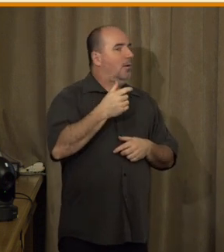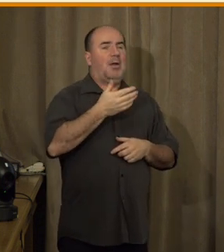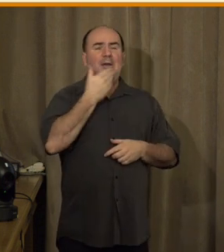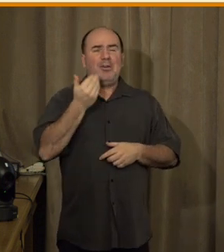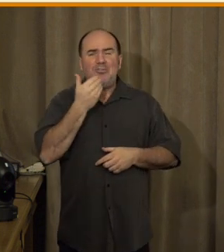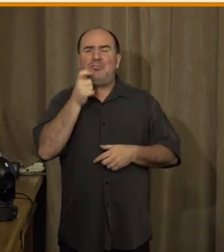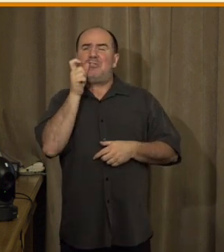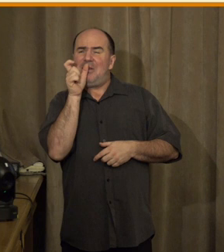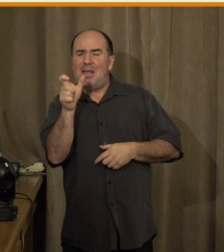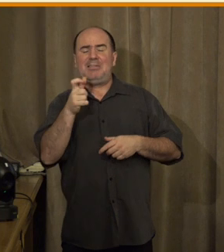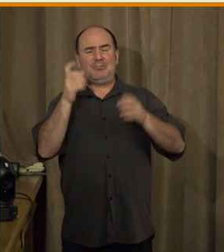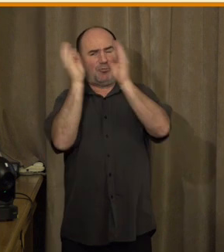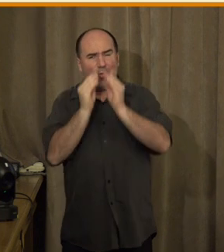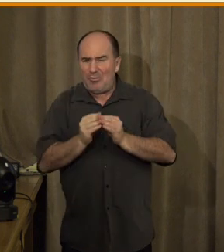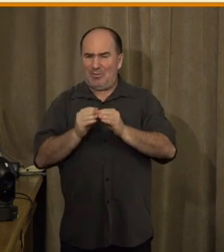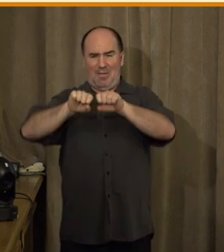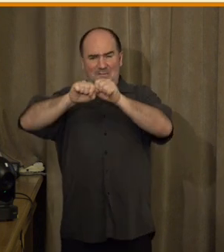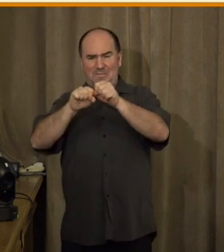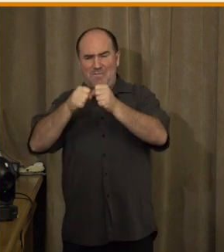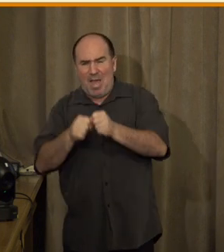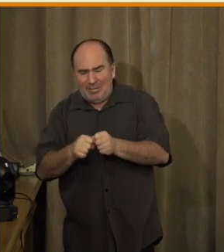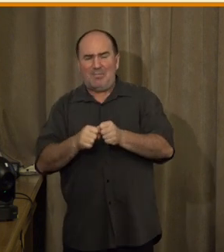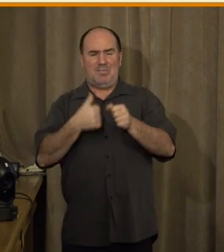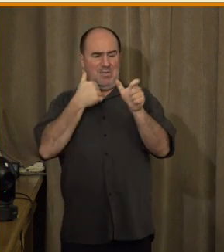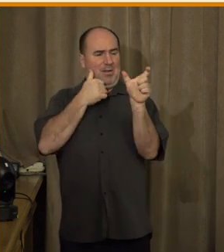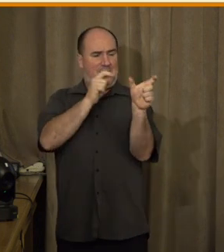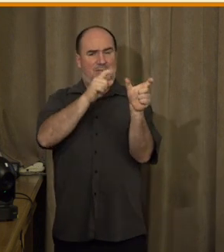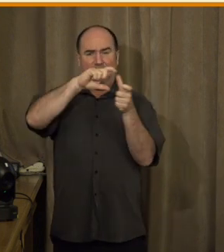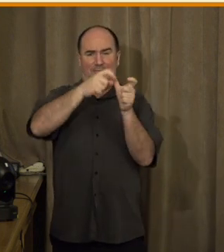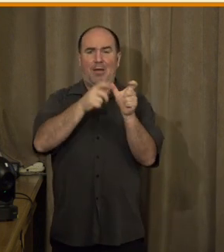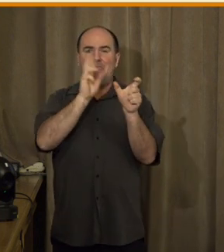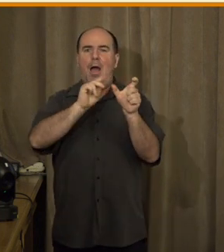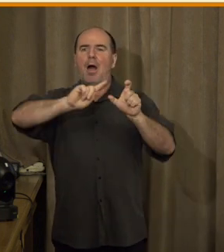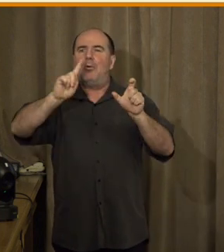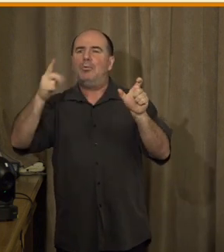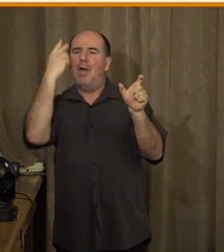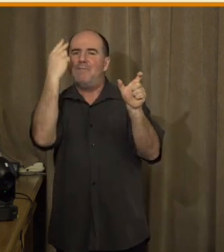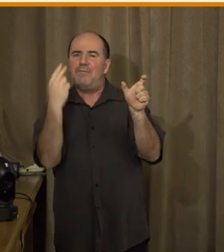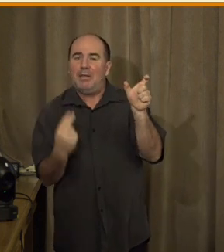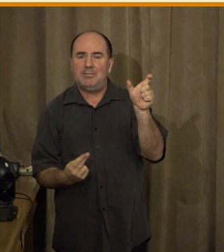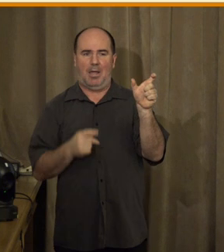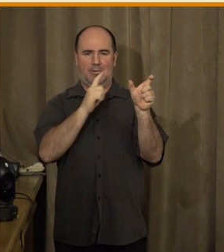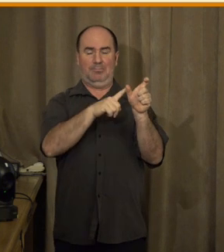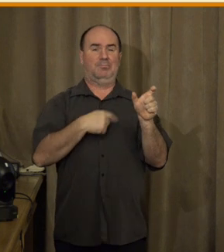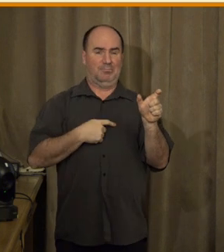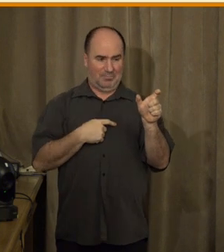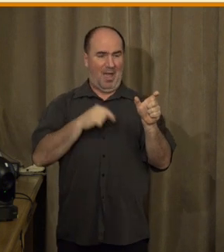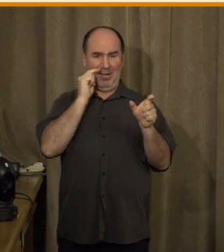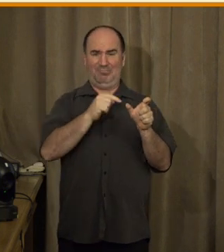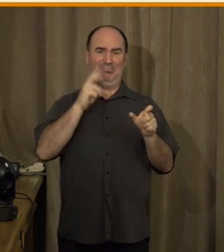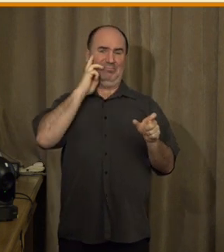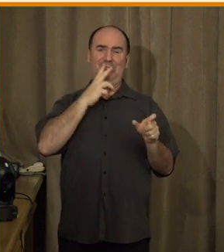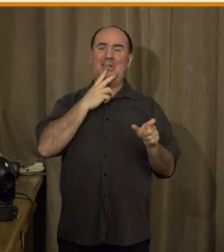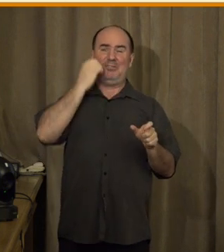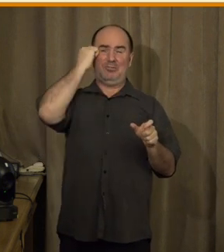jedno slovo, jeden význam má mnoho různých tvarů a neslyšící člověk, jakožto žák toho